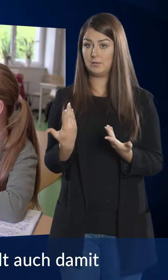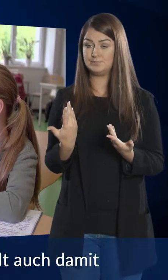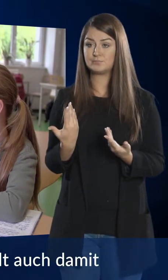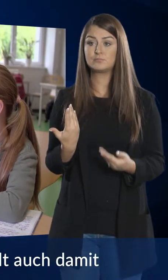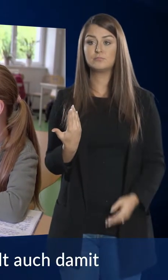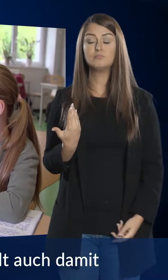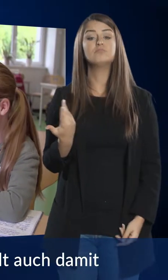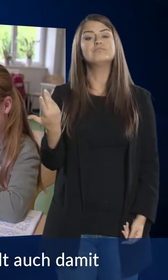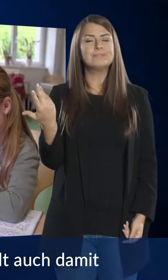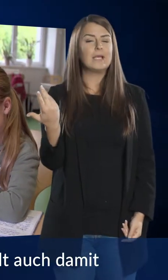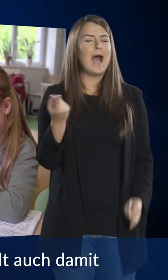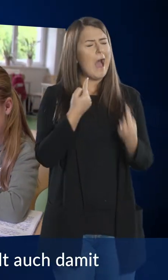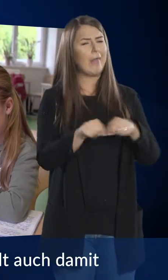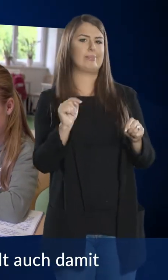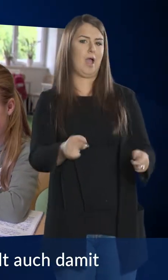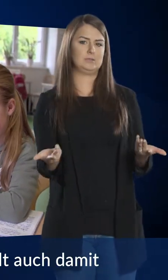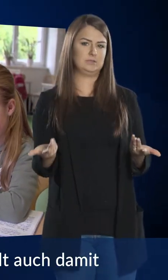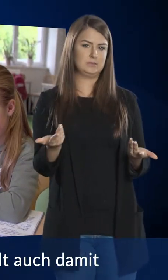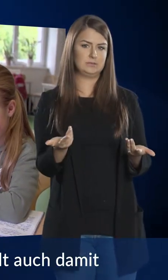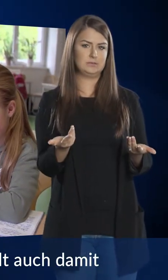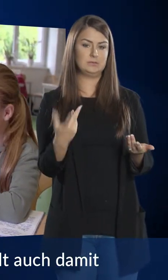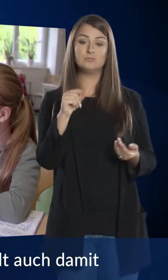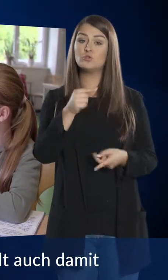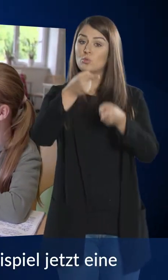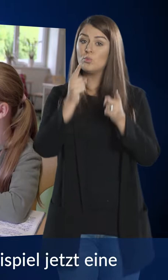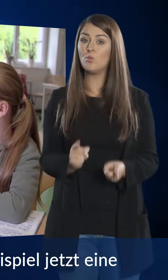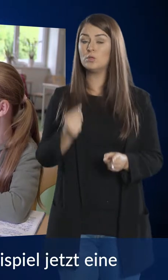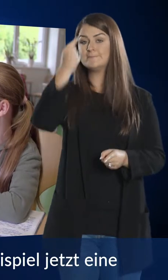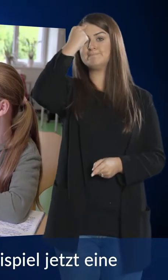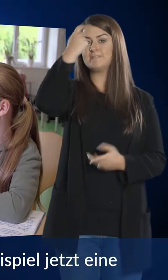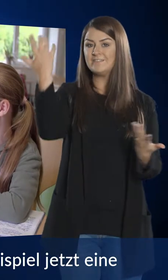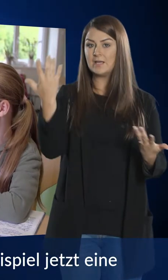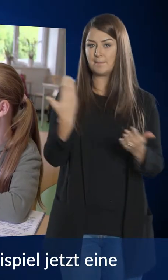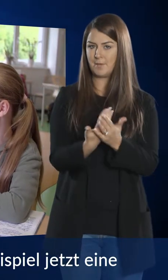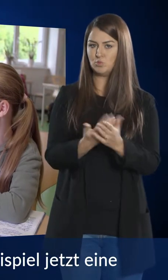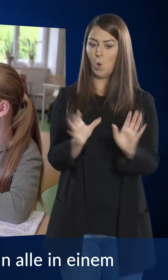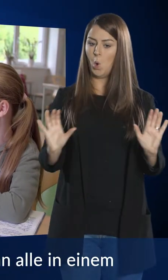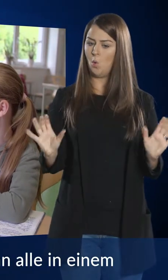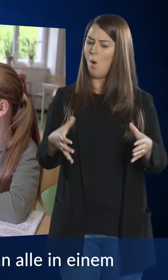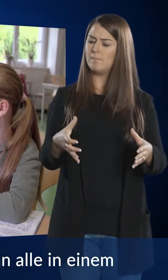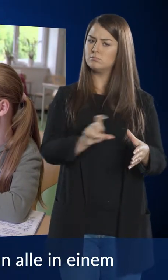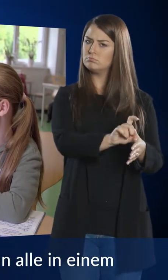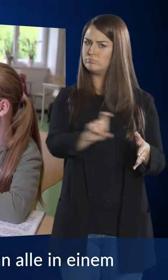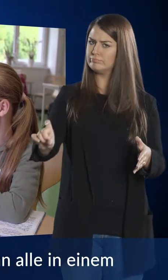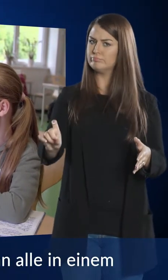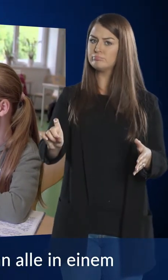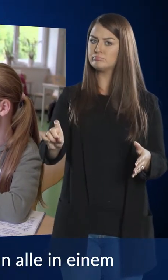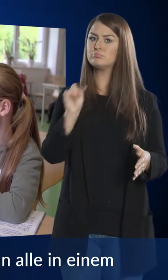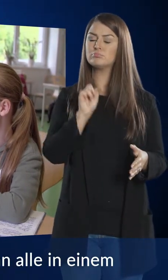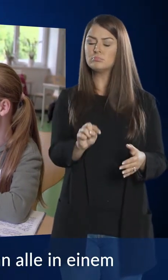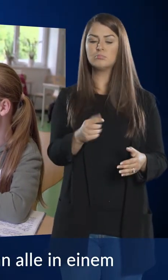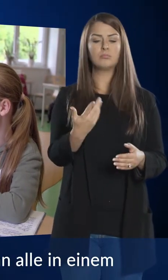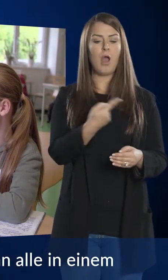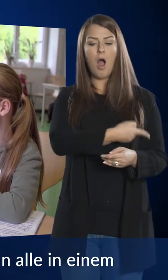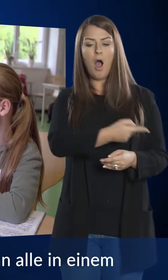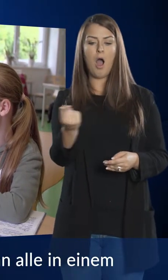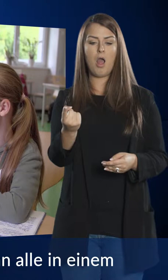anders. Man muss halt auch damit rechnen, dass wenn man zum Beispiel jetzt eine Gruppenarbeit macht, dass wenn